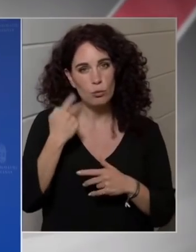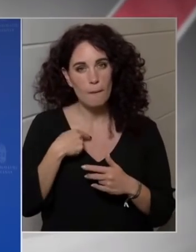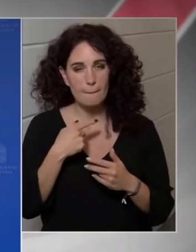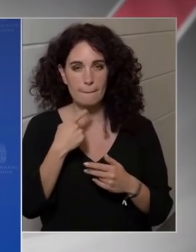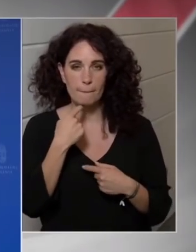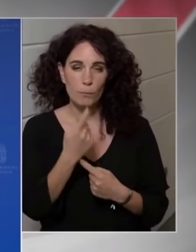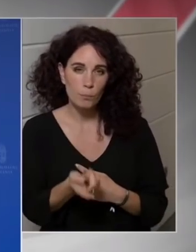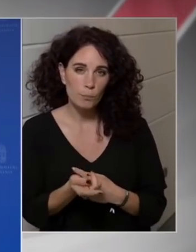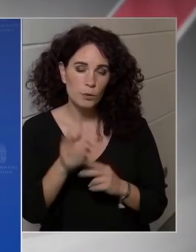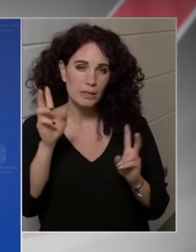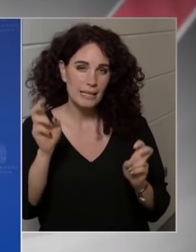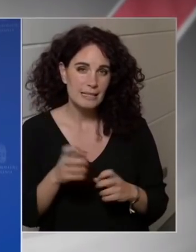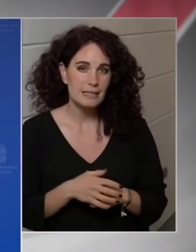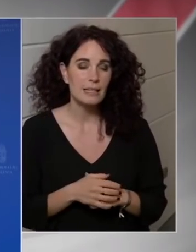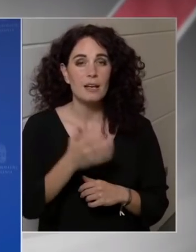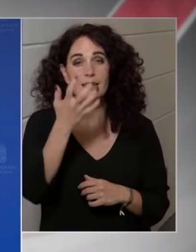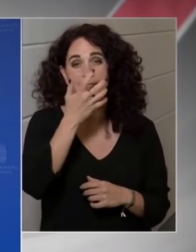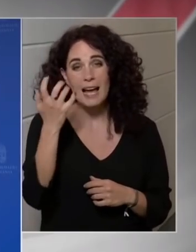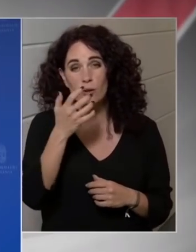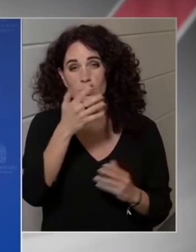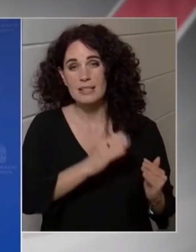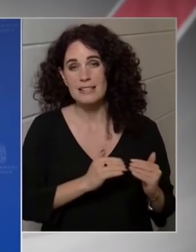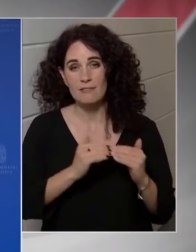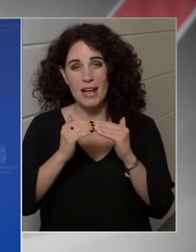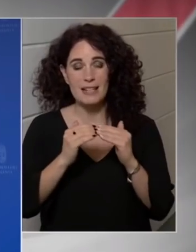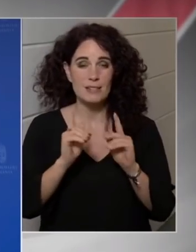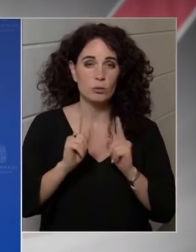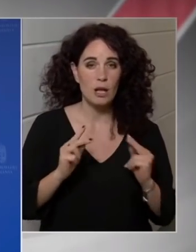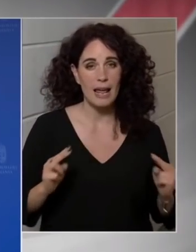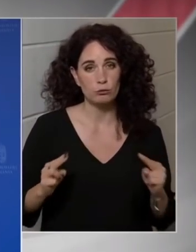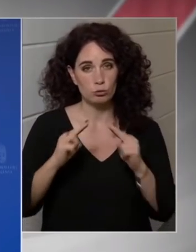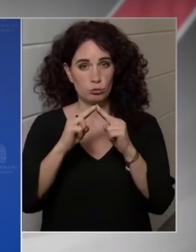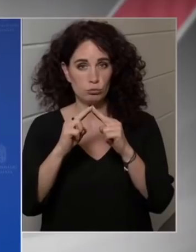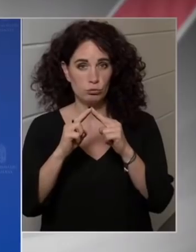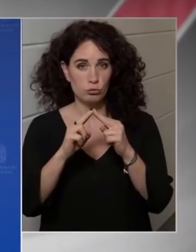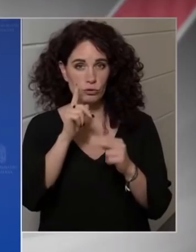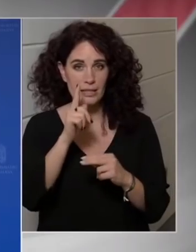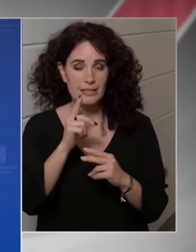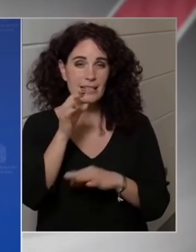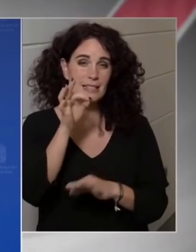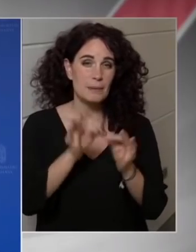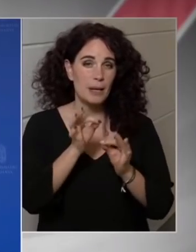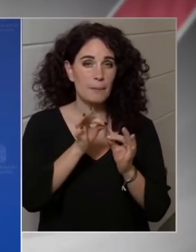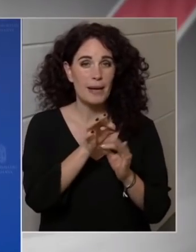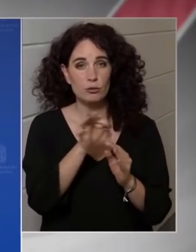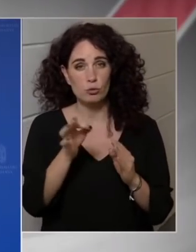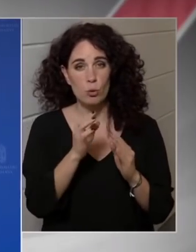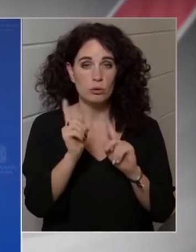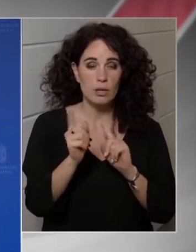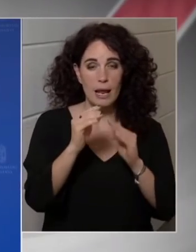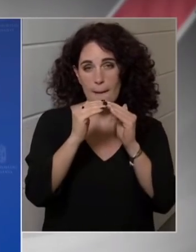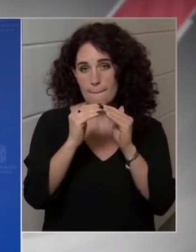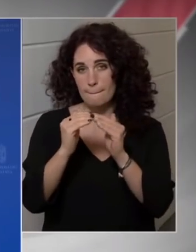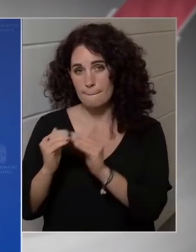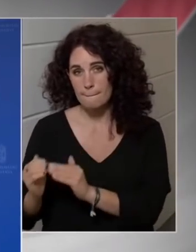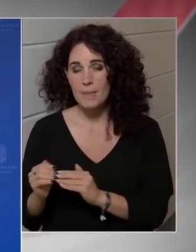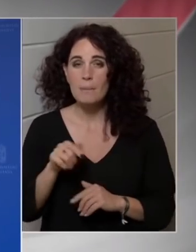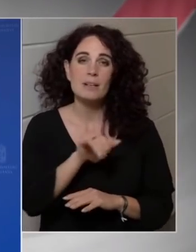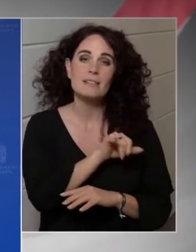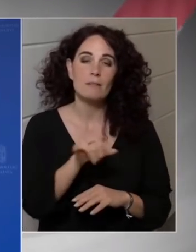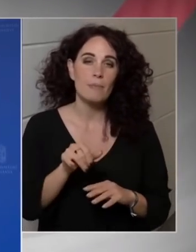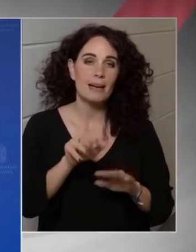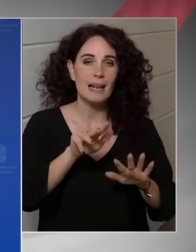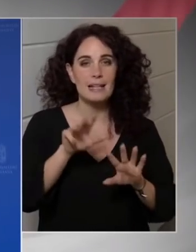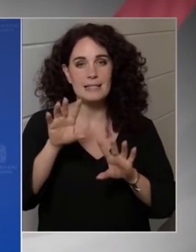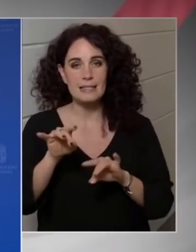nyáron az infláció tetőzhet és szeptembertől csökkenésnek indulhat. Idén átlagosan 9-10